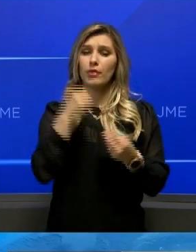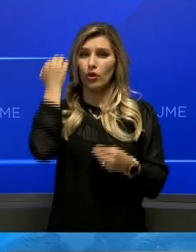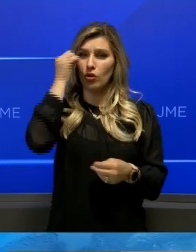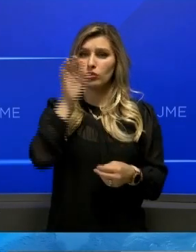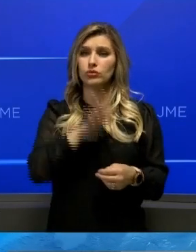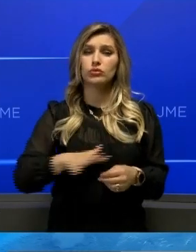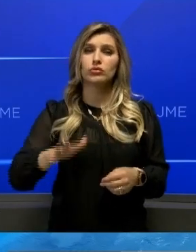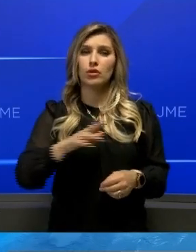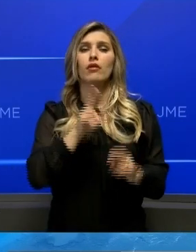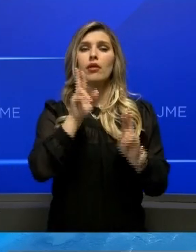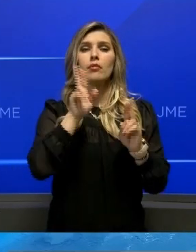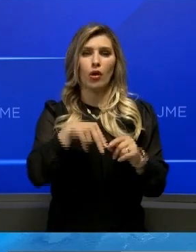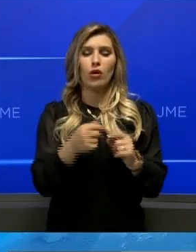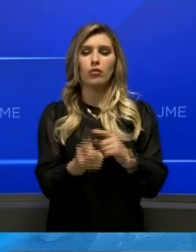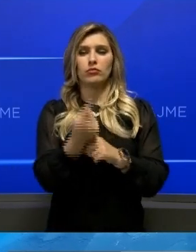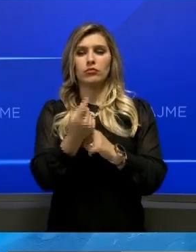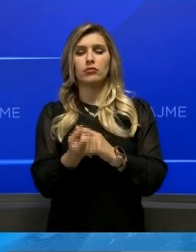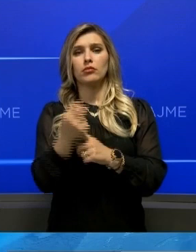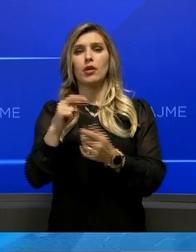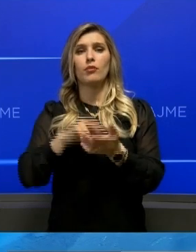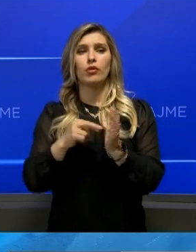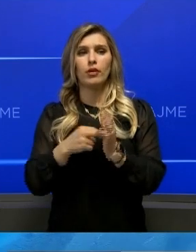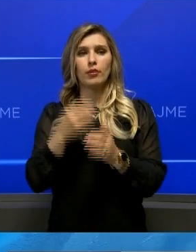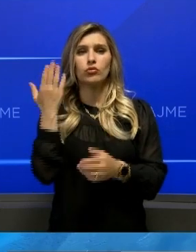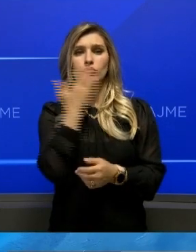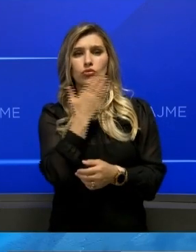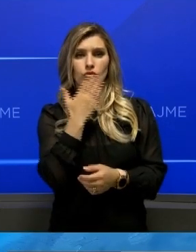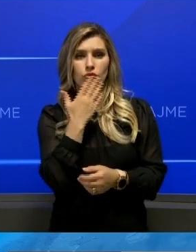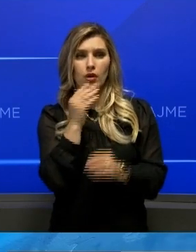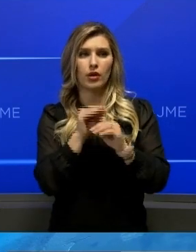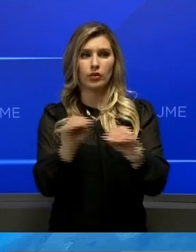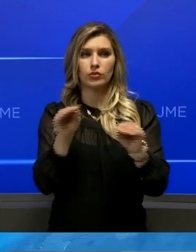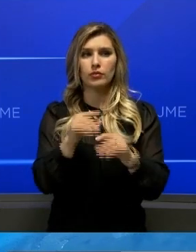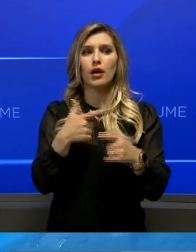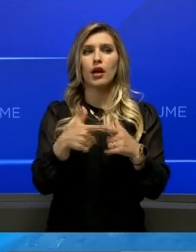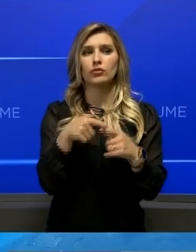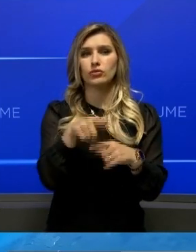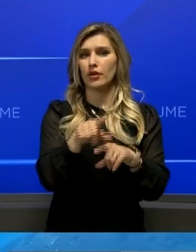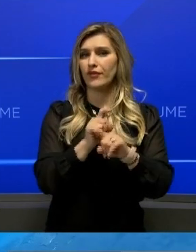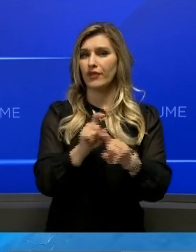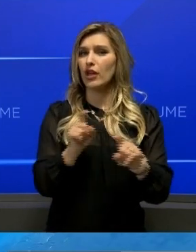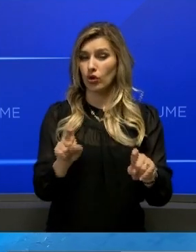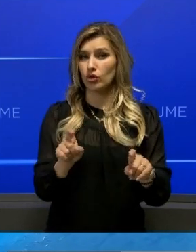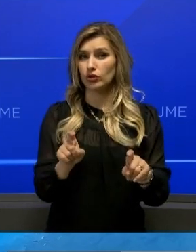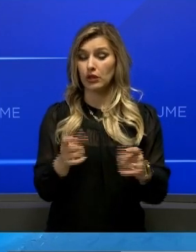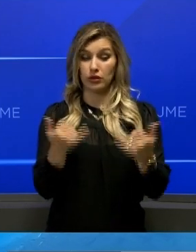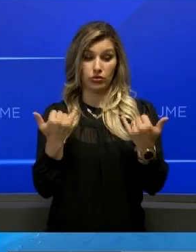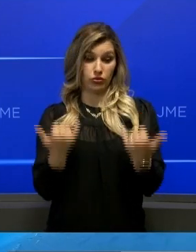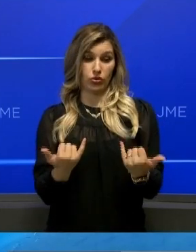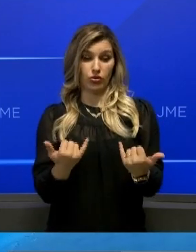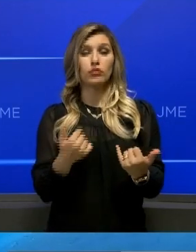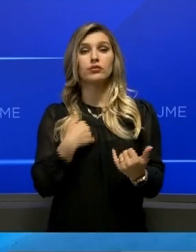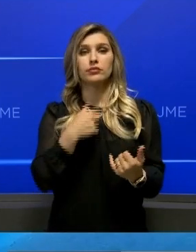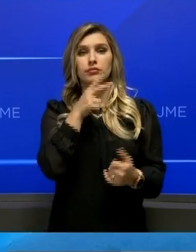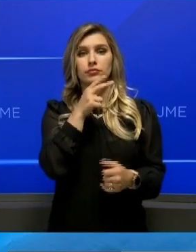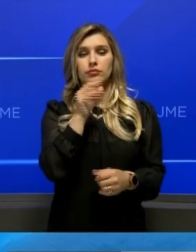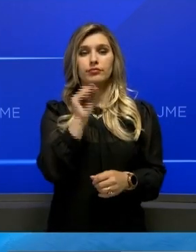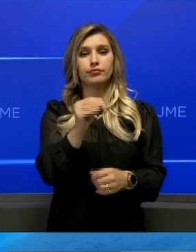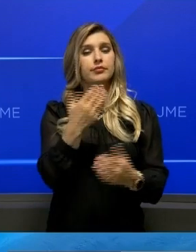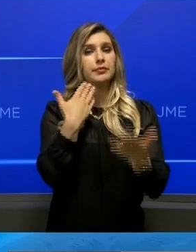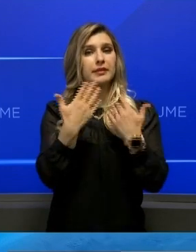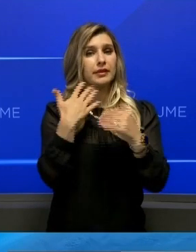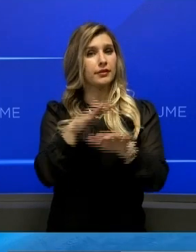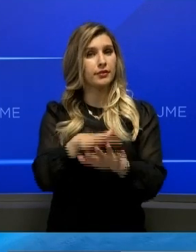balafachuar me svidat e mësimit në distansë si pasoje COVID-19. Andaj sot ne e kërkuam seans plenare